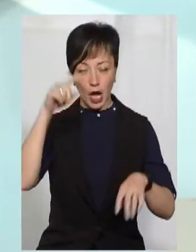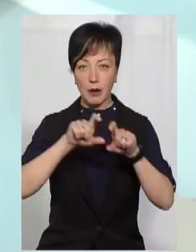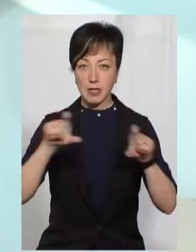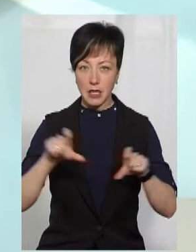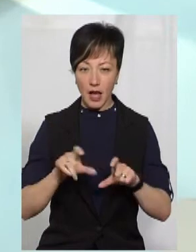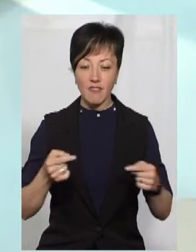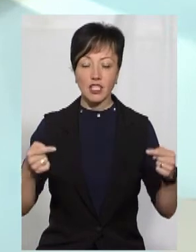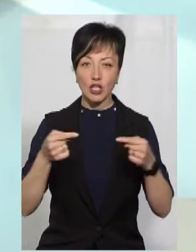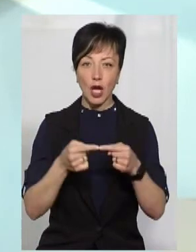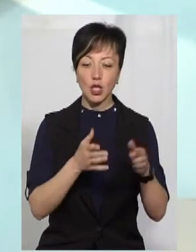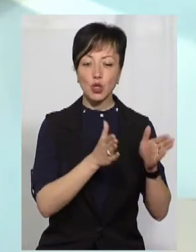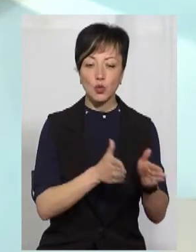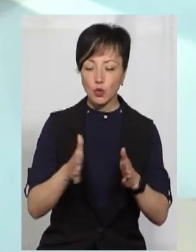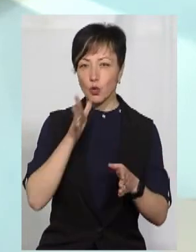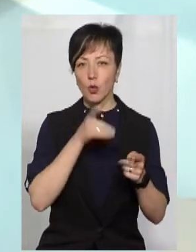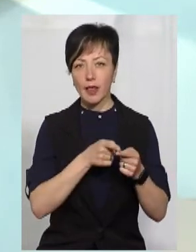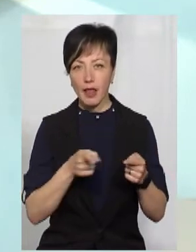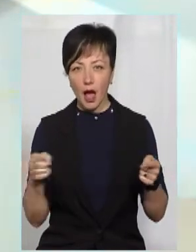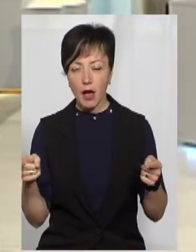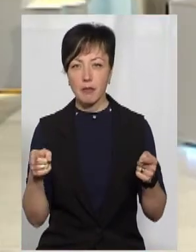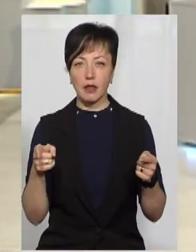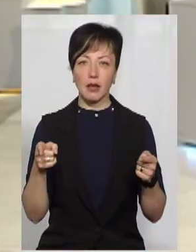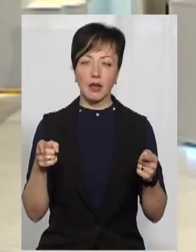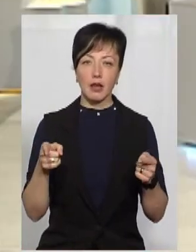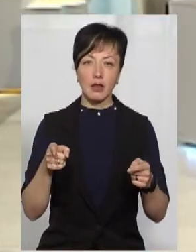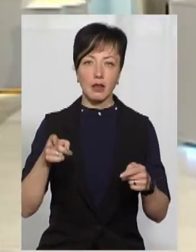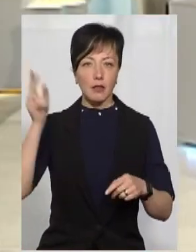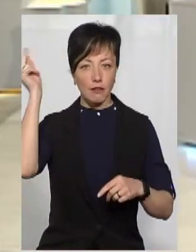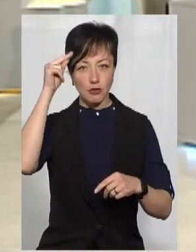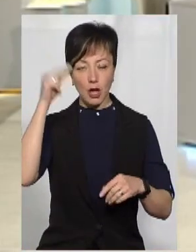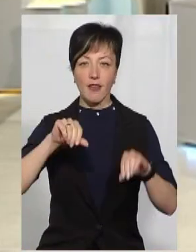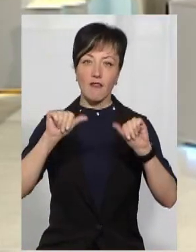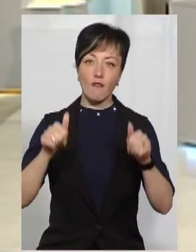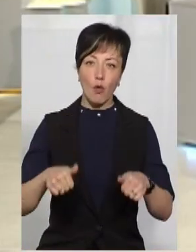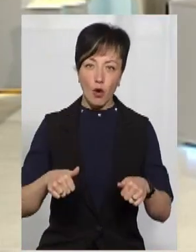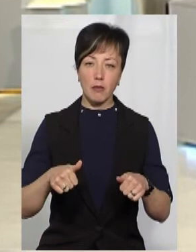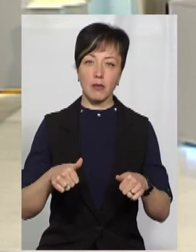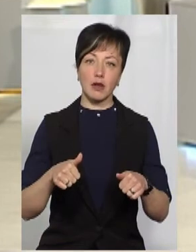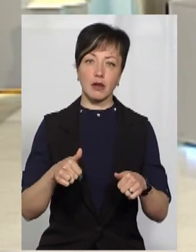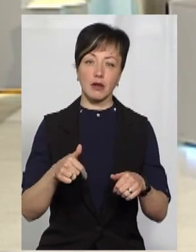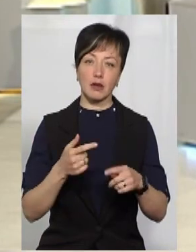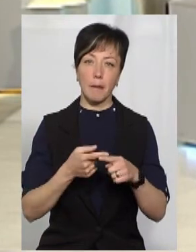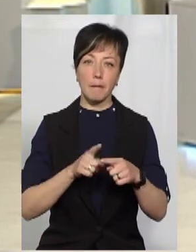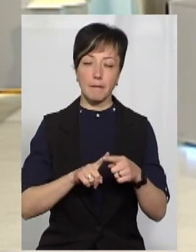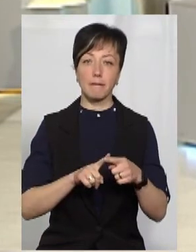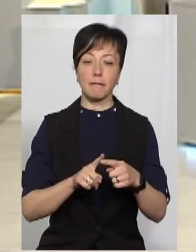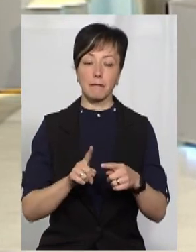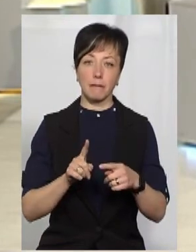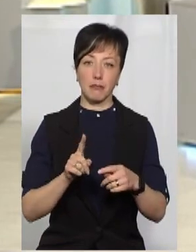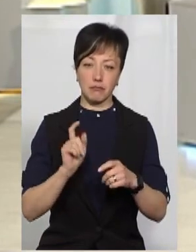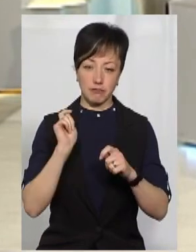визначати структуру, терміни навчання, форми і види оцінь, покладено саме